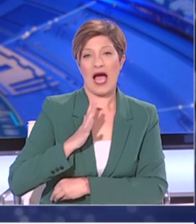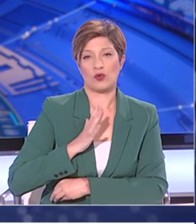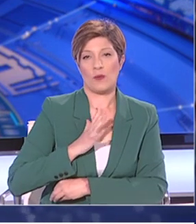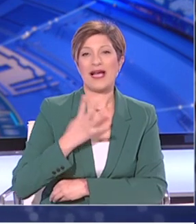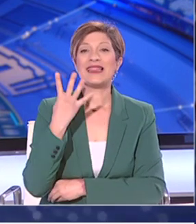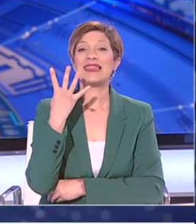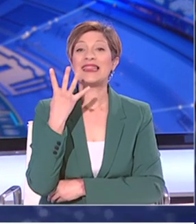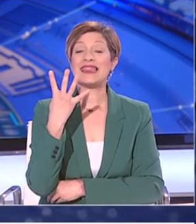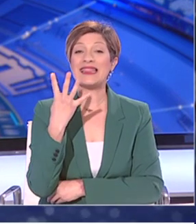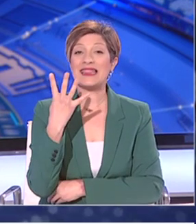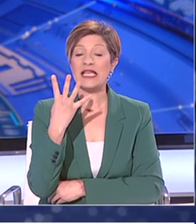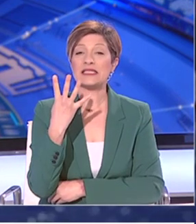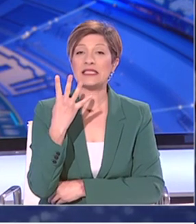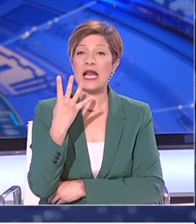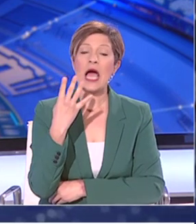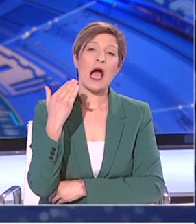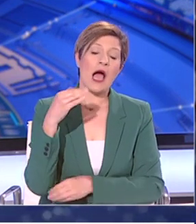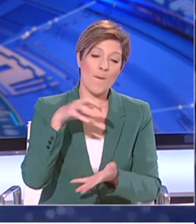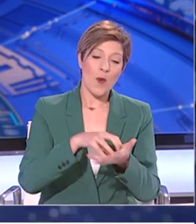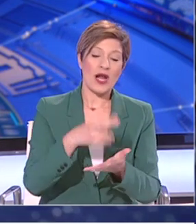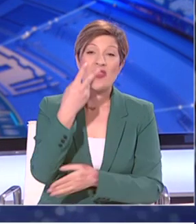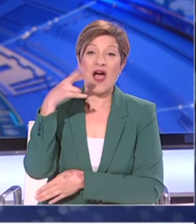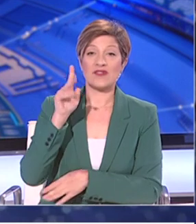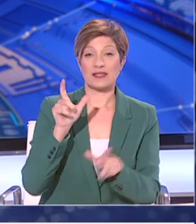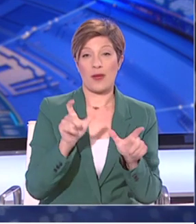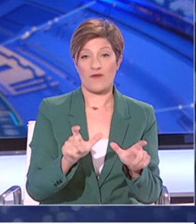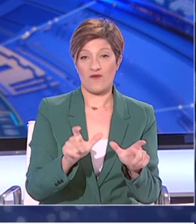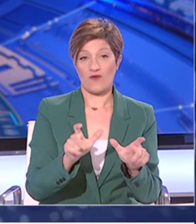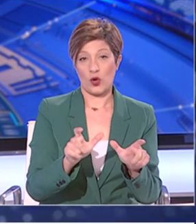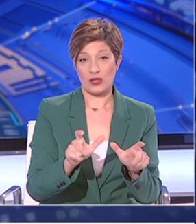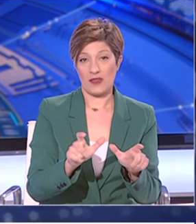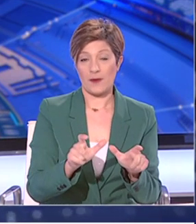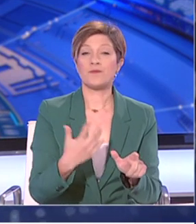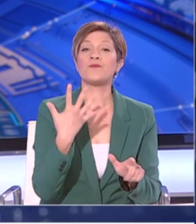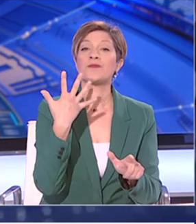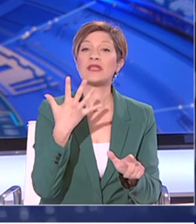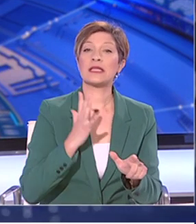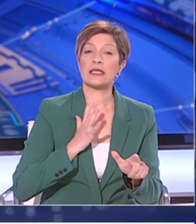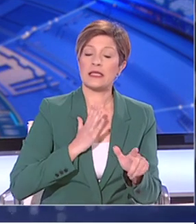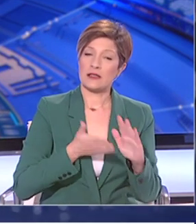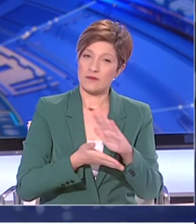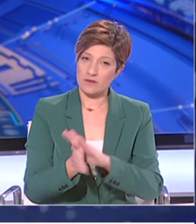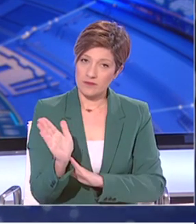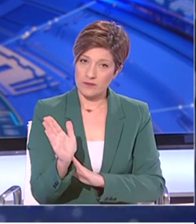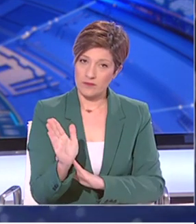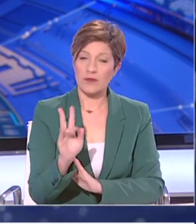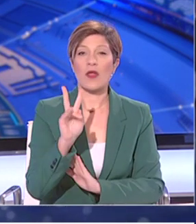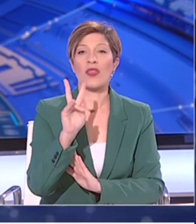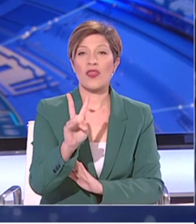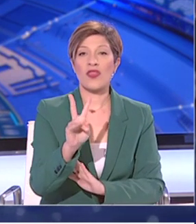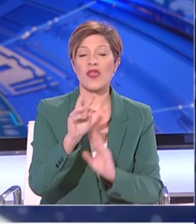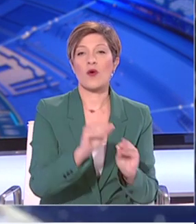τέσσερα από τα οποία νοσηλεύονται στη μονάδα αυξημένης φροντίδας. Δόθηκαν επίσης πέντε εξιτήρια, εκ των οποίων δύο